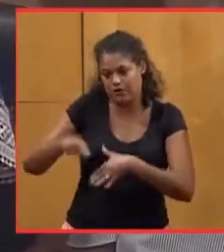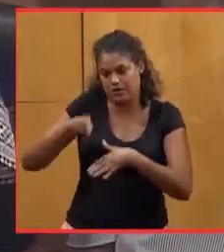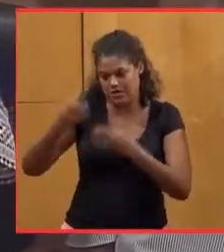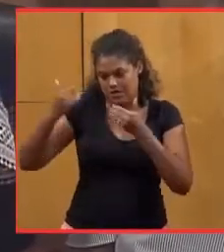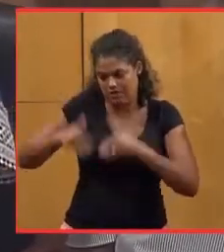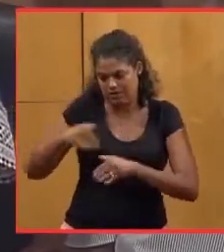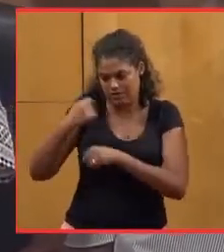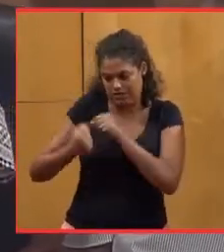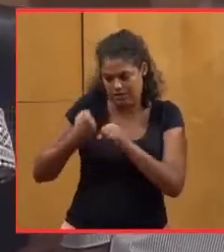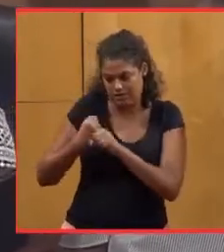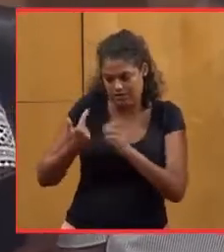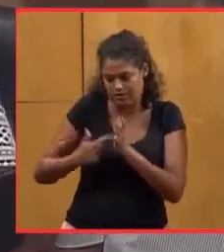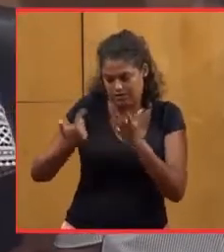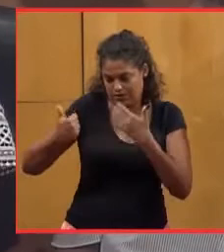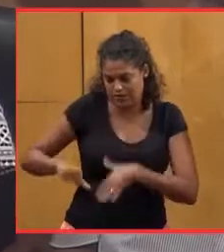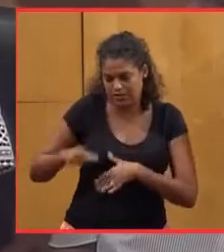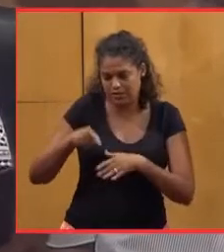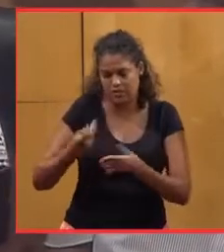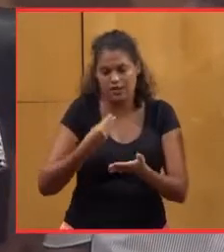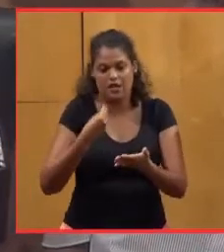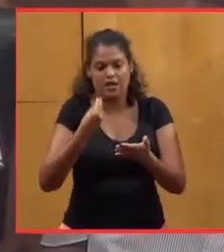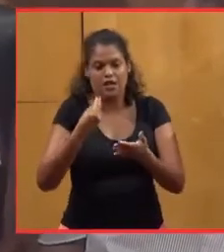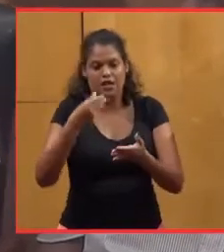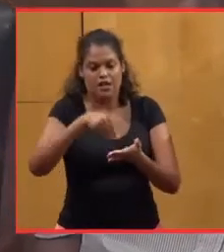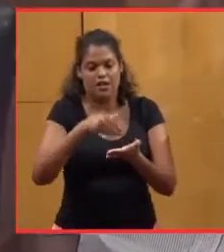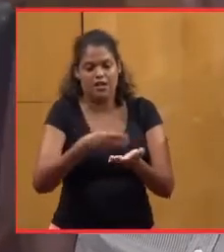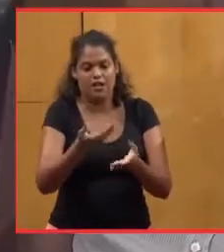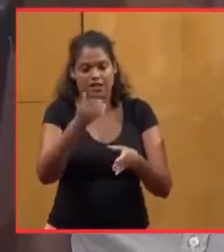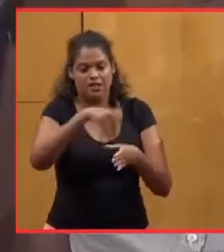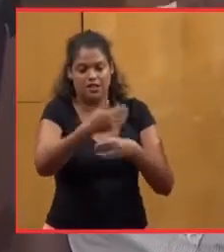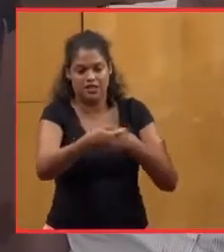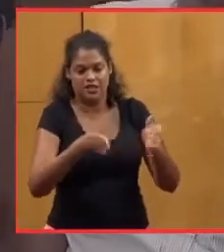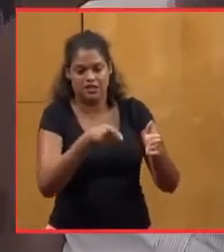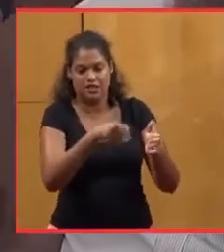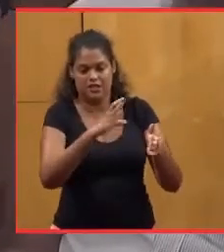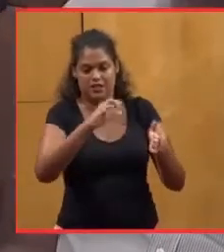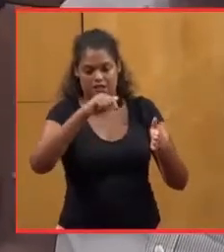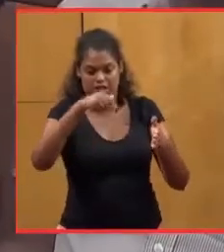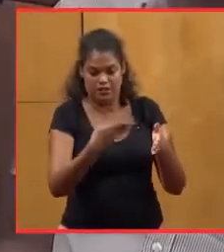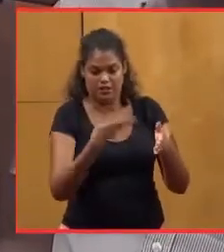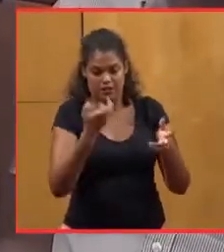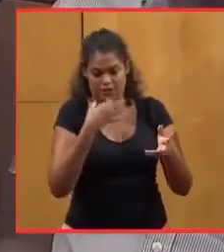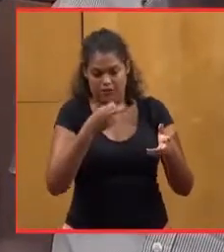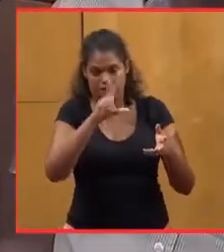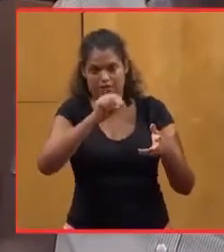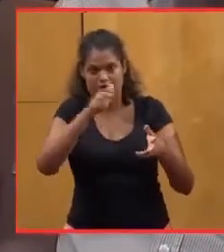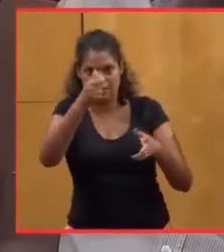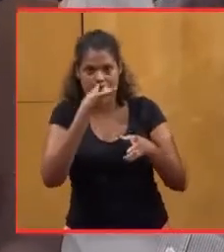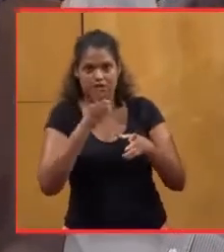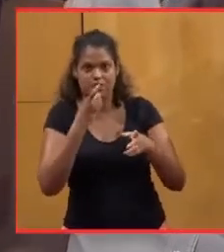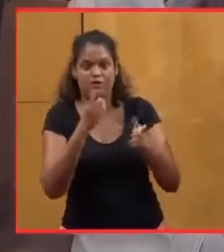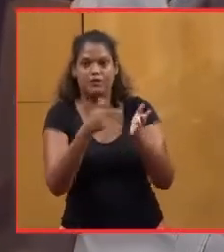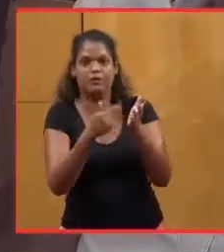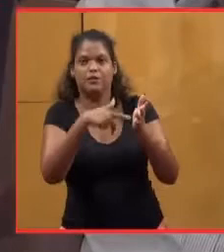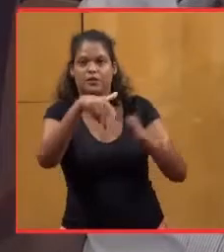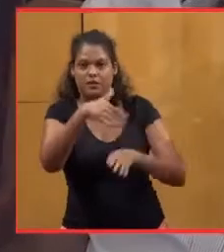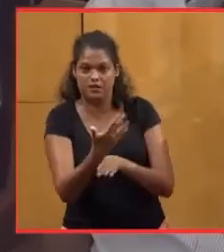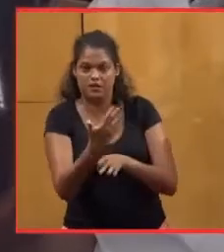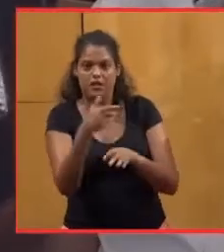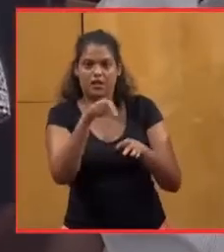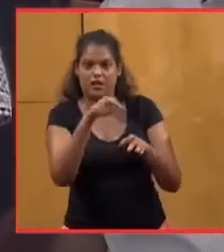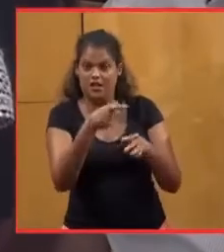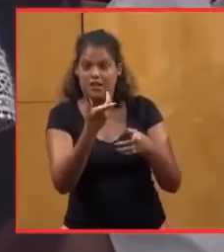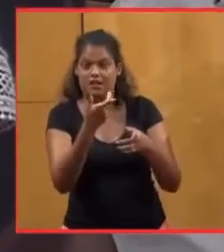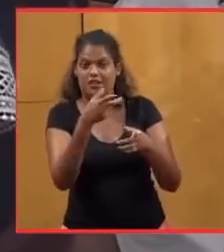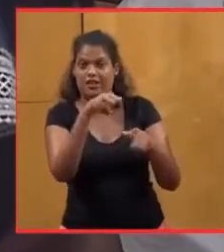fin de l'année 2016, dans les comptes de la CTM. Il y avait donc dans les caisses au 31 décembre 2016 près de 84